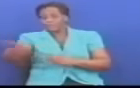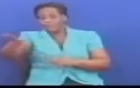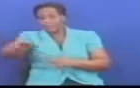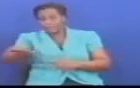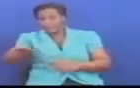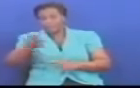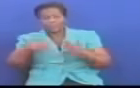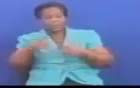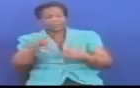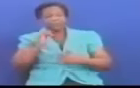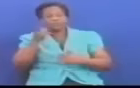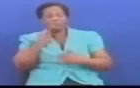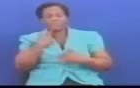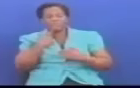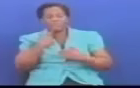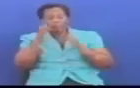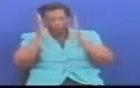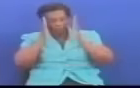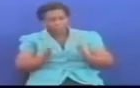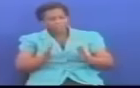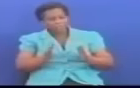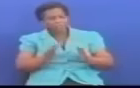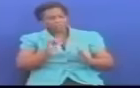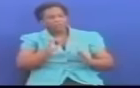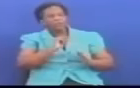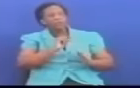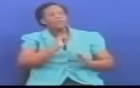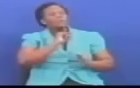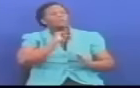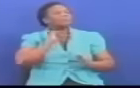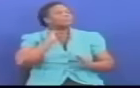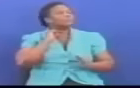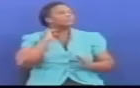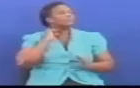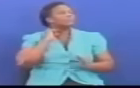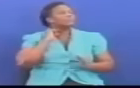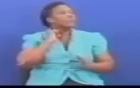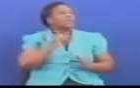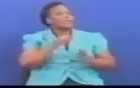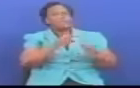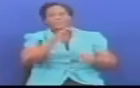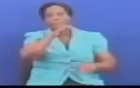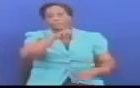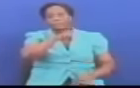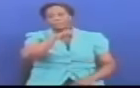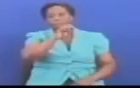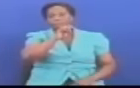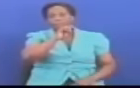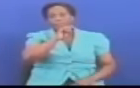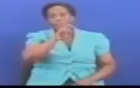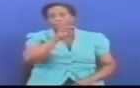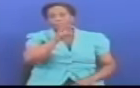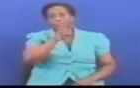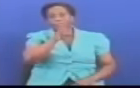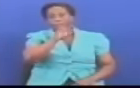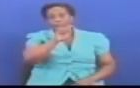ranyongeza La mwishimi wa msigua Amba ya likuwa kamishi na mwenzangu Sasa ni meritaya